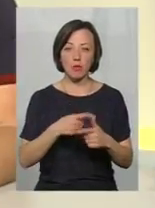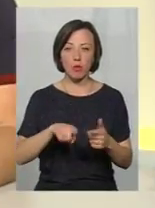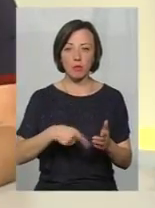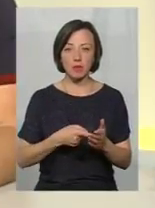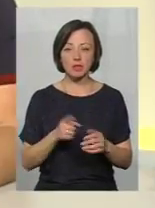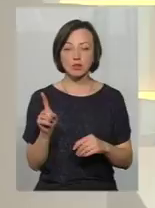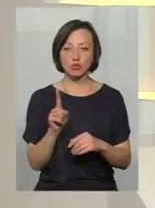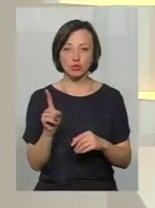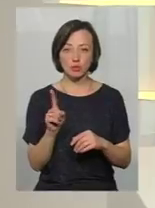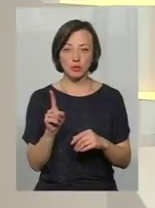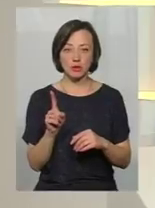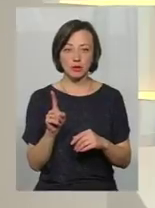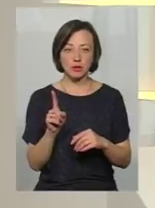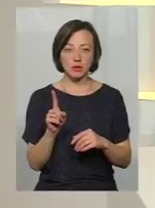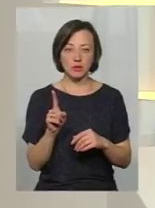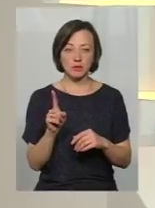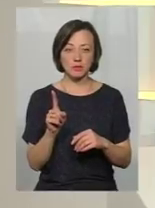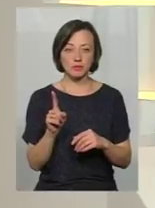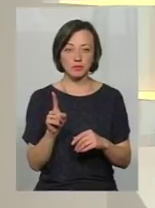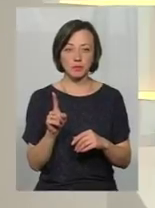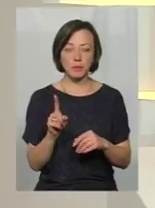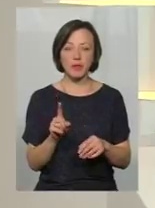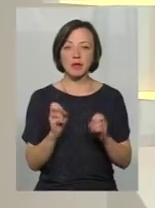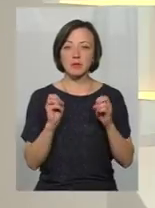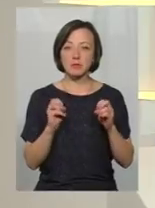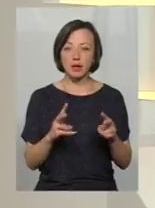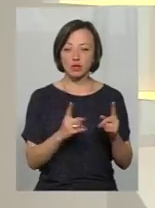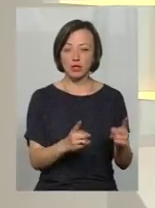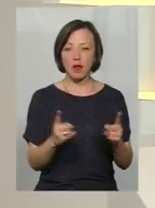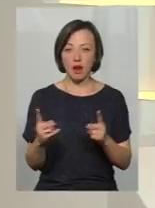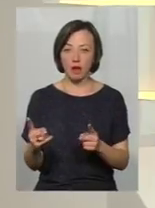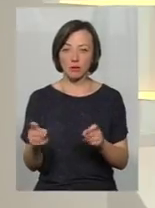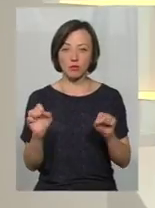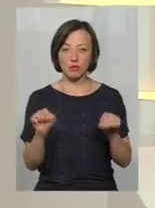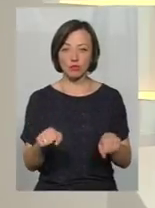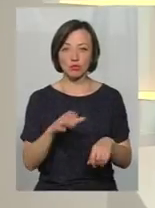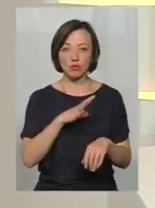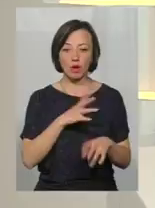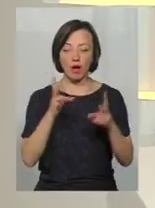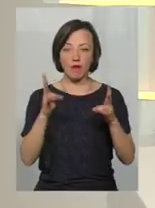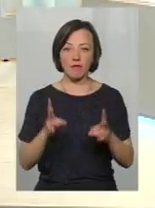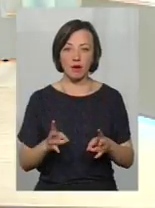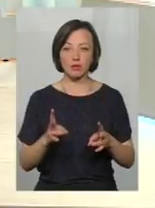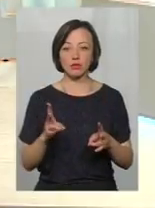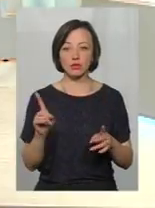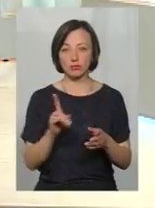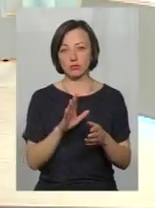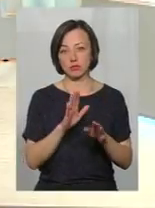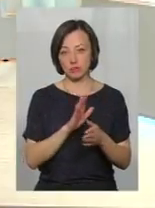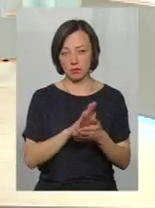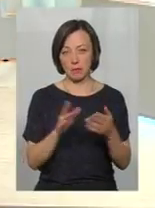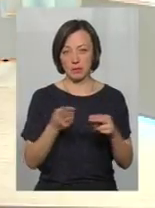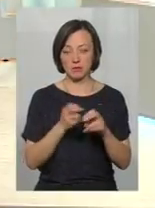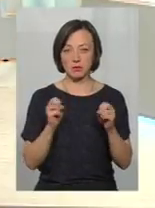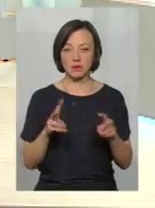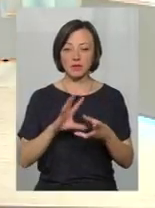щоб от потенційно небезпечні ділянки, де можуть бути якісь аварії, їх убезпечити? Ну,